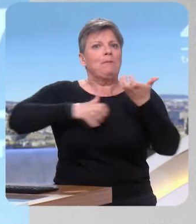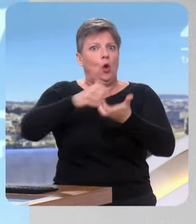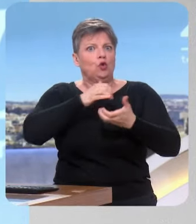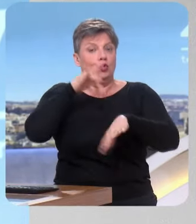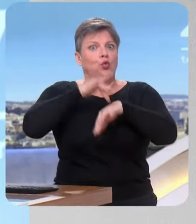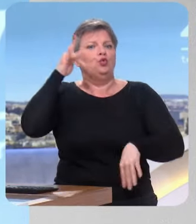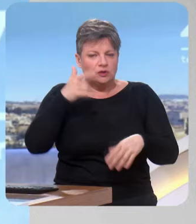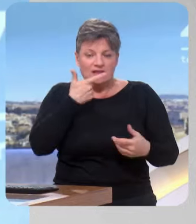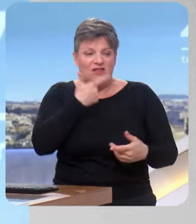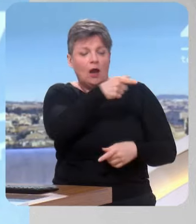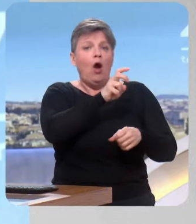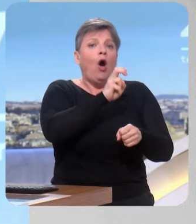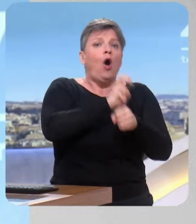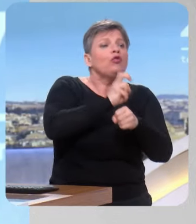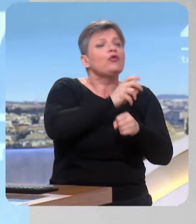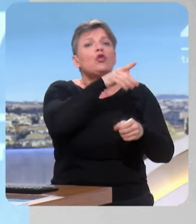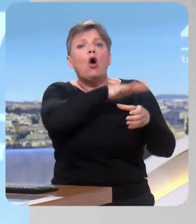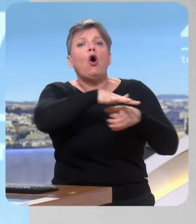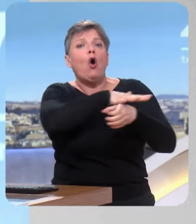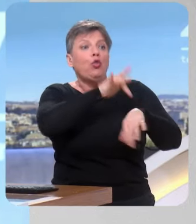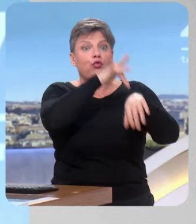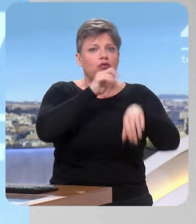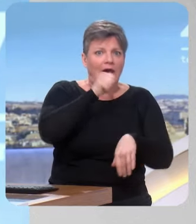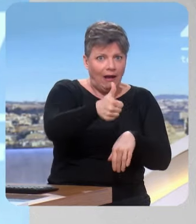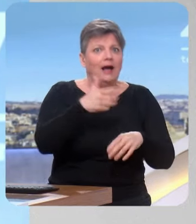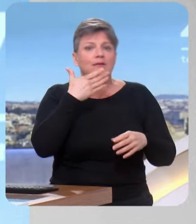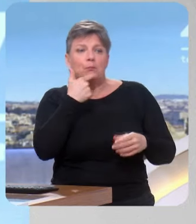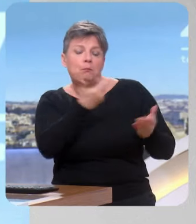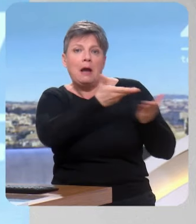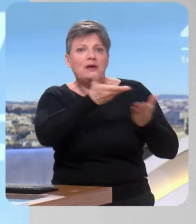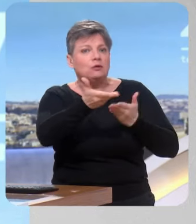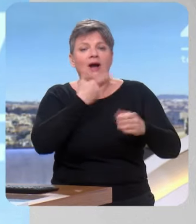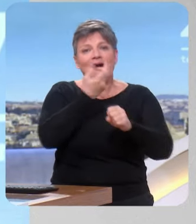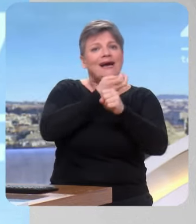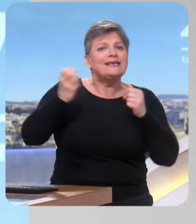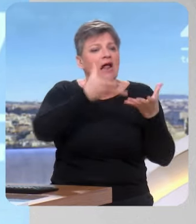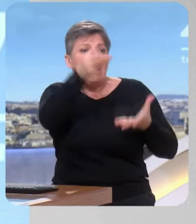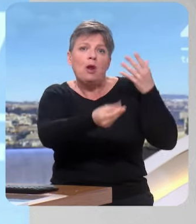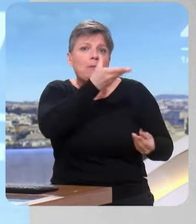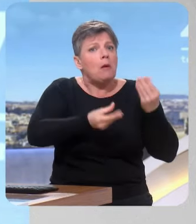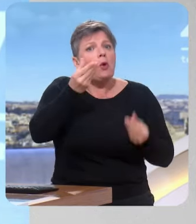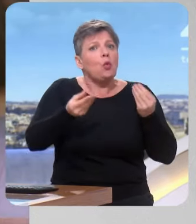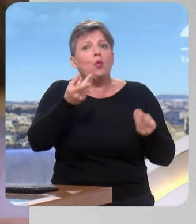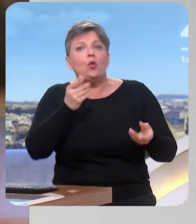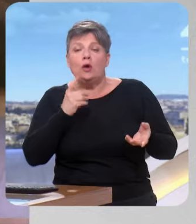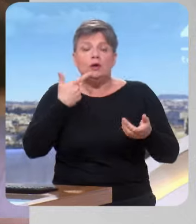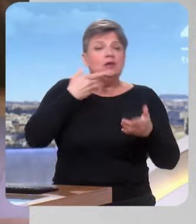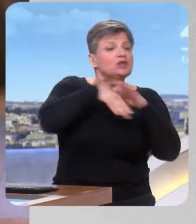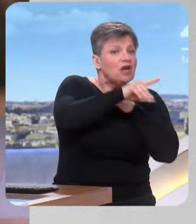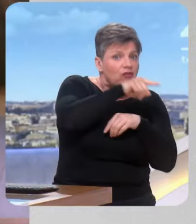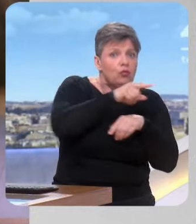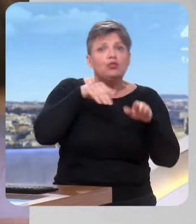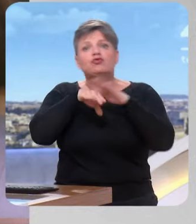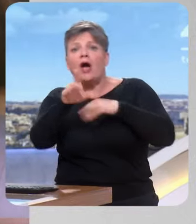entrepôts n'ont pas été touchés, il n pas d'inquiétude à avoir pour être approvisionnés. Pas de risque de pénurie alimentaire, à votre connaissance ? Ni chez vous, ni chez vos